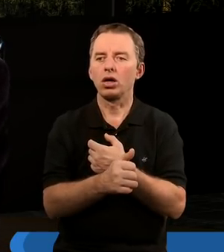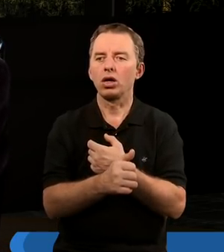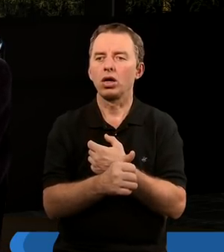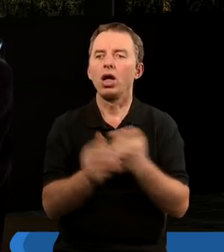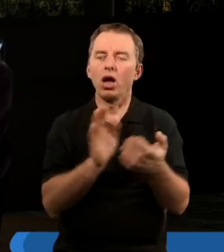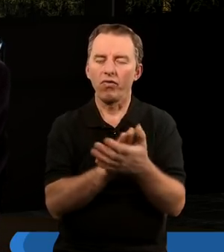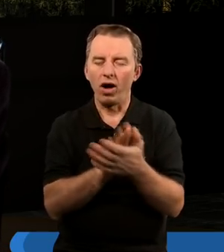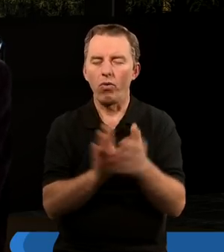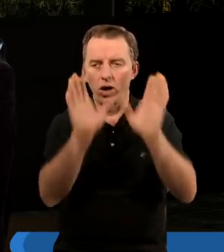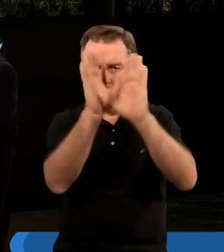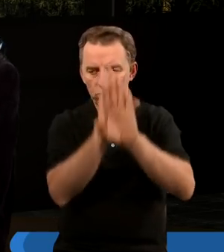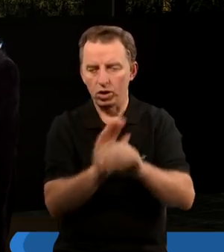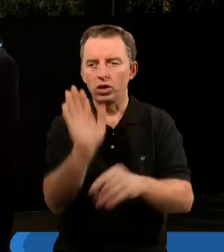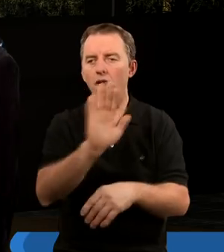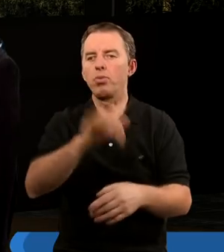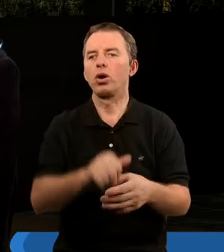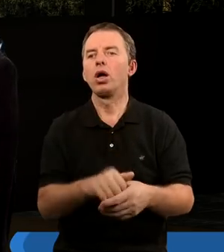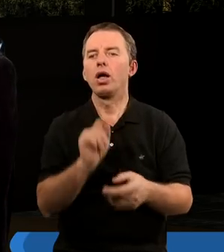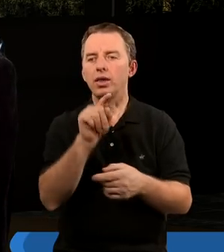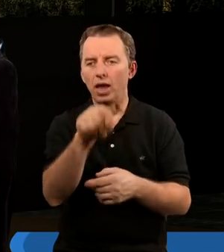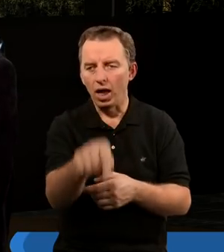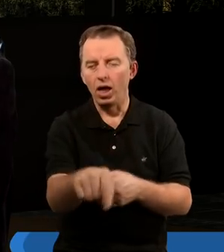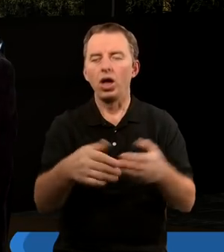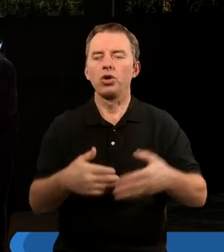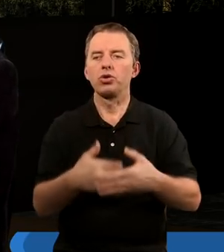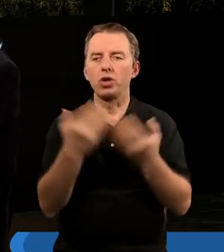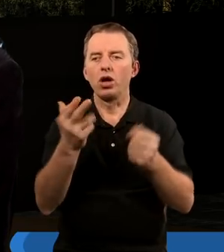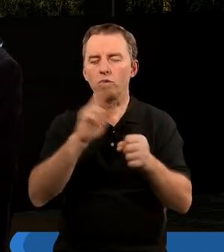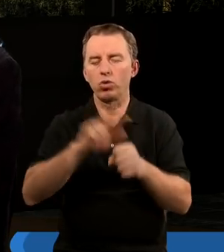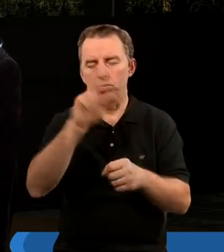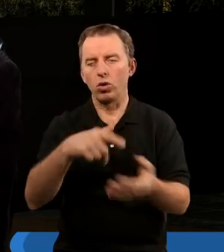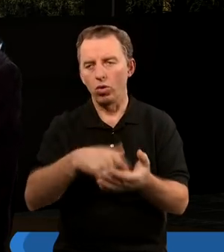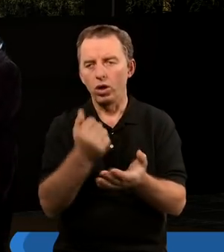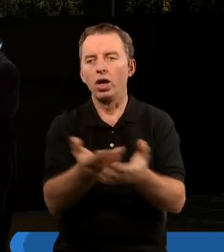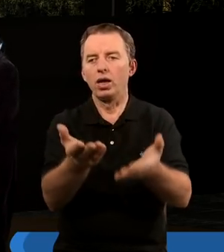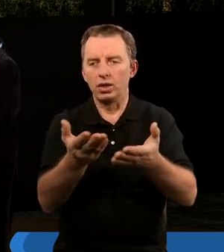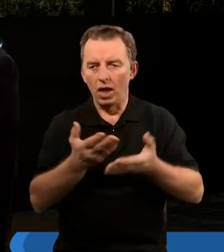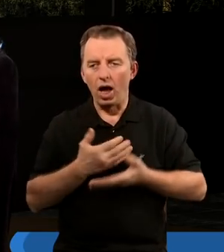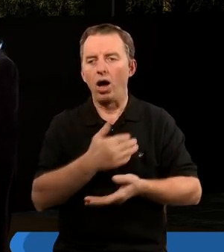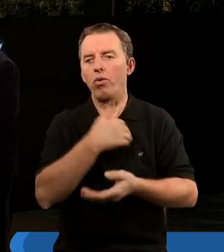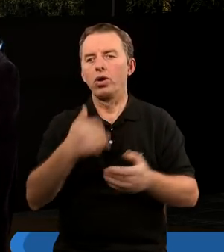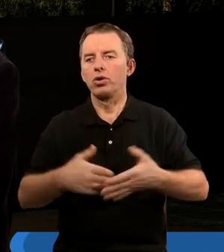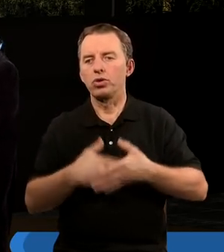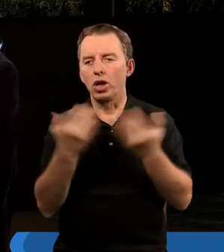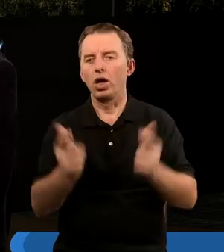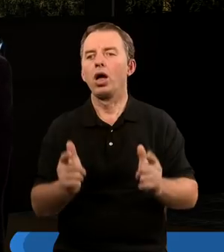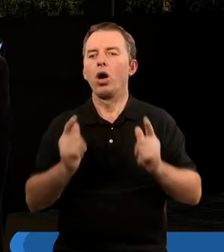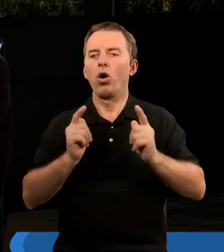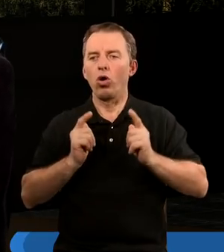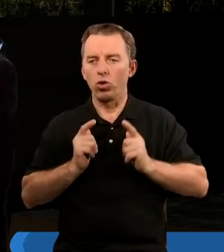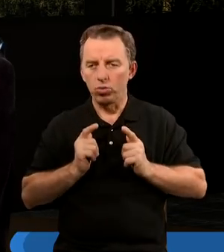Chwała, cześć, nabożeństwo i ten dzień, który Bóg ustanowił i dał nam jako dzień